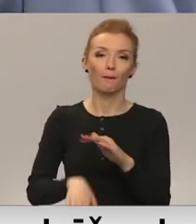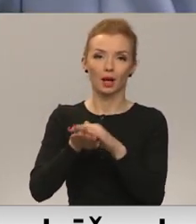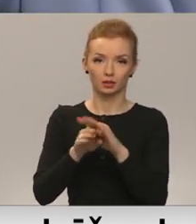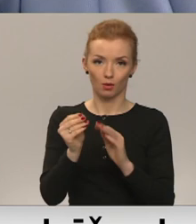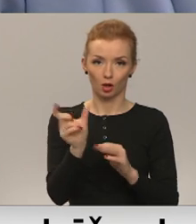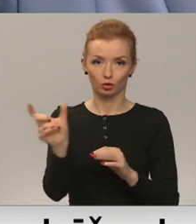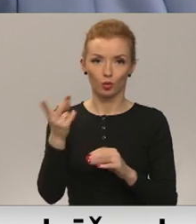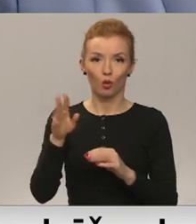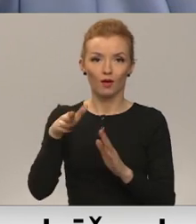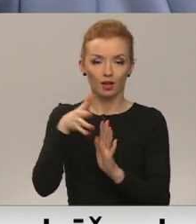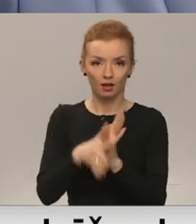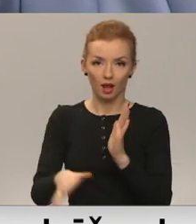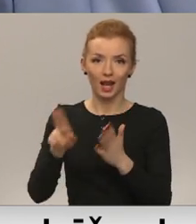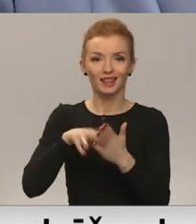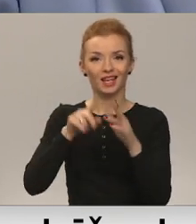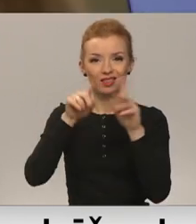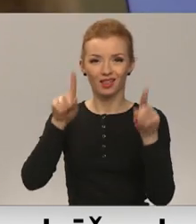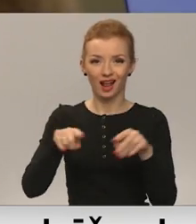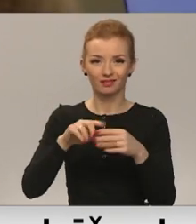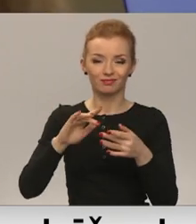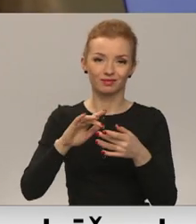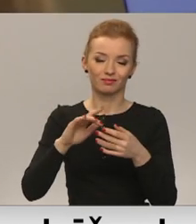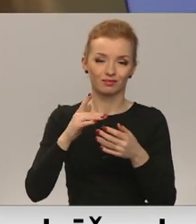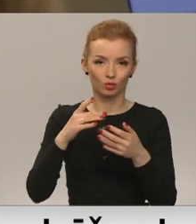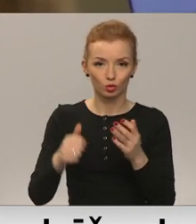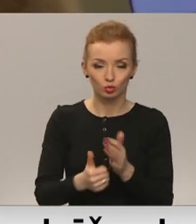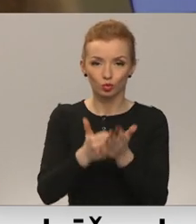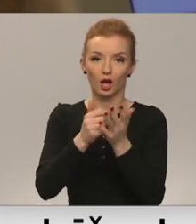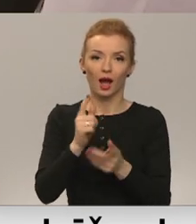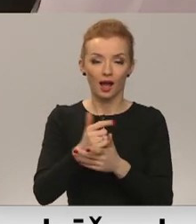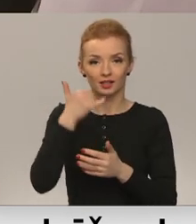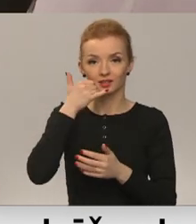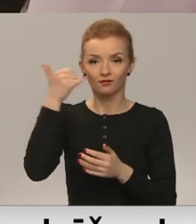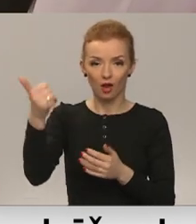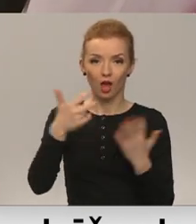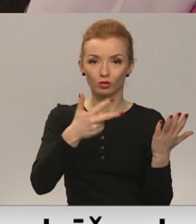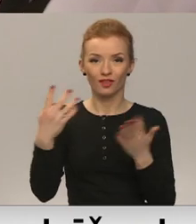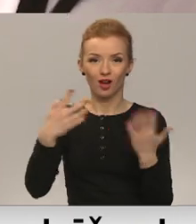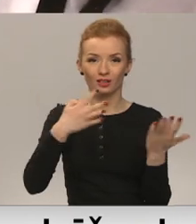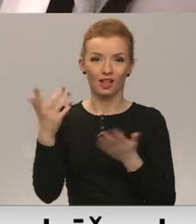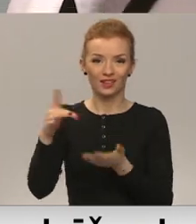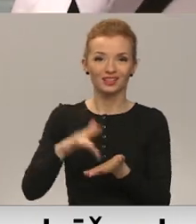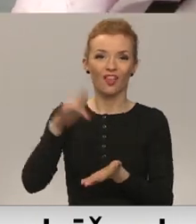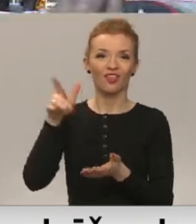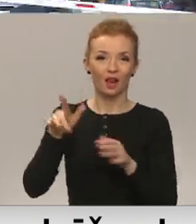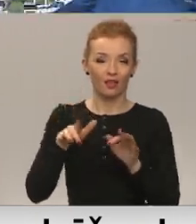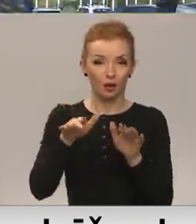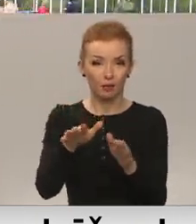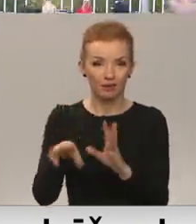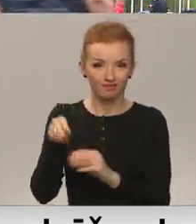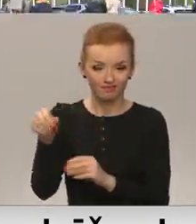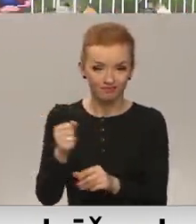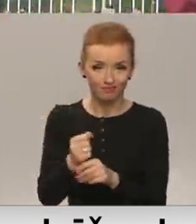ko varēs tērēt digitālo certifikātu uzturēšanai, zvanu un klientu apkalpošanas centra 8-9-8-9 darbībai, kā arī